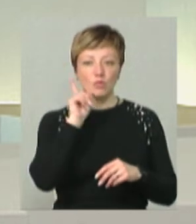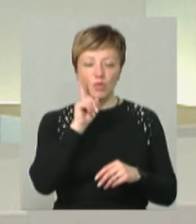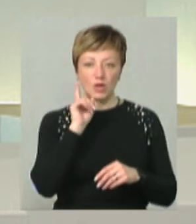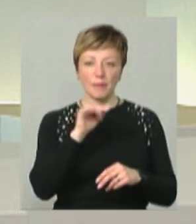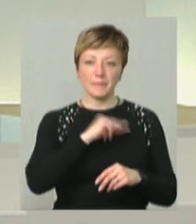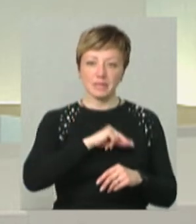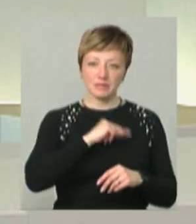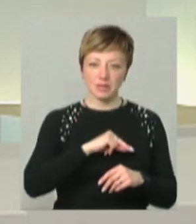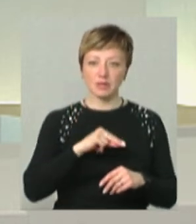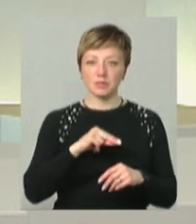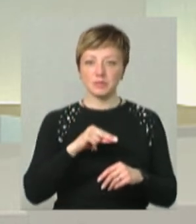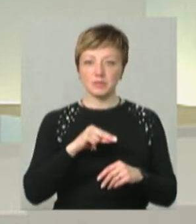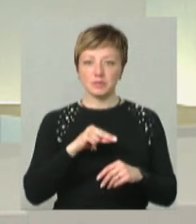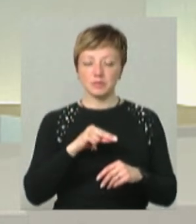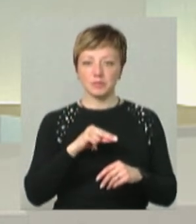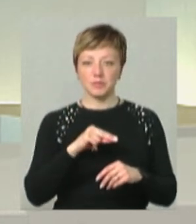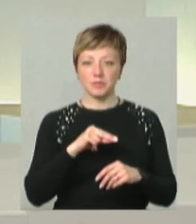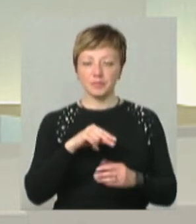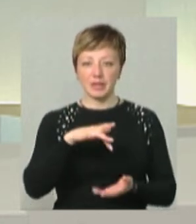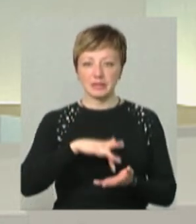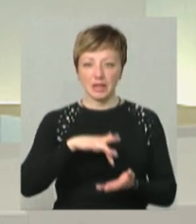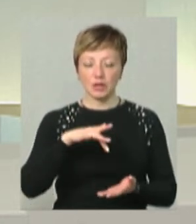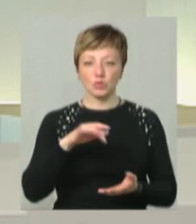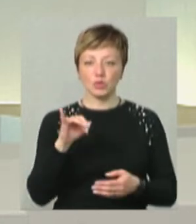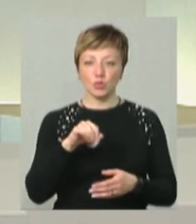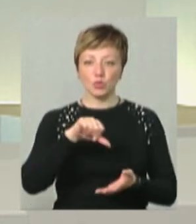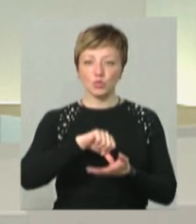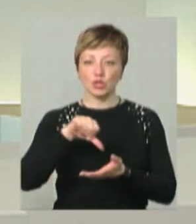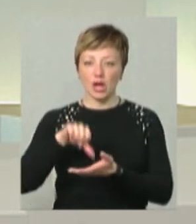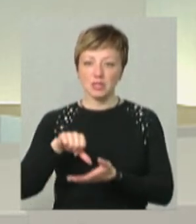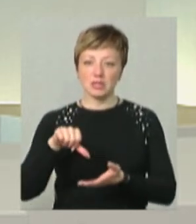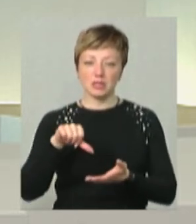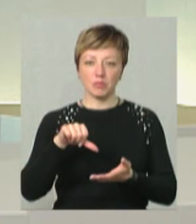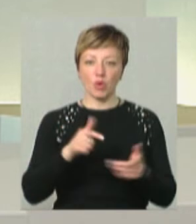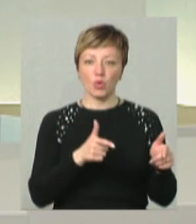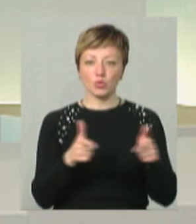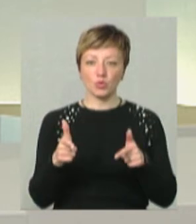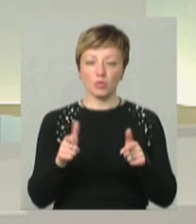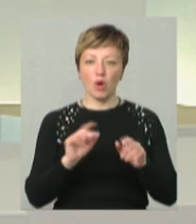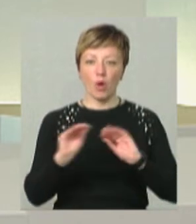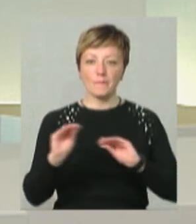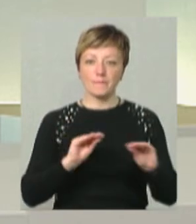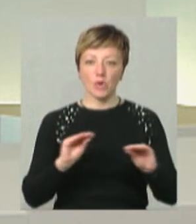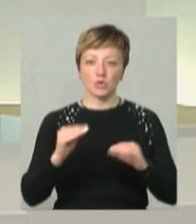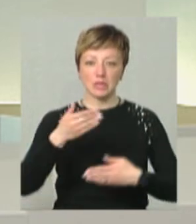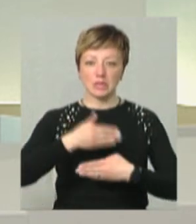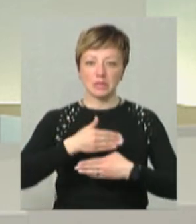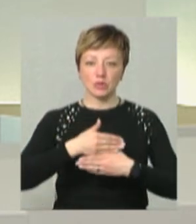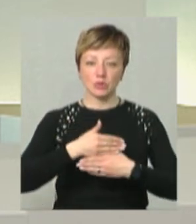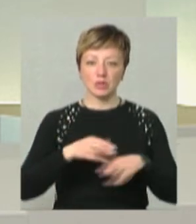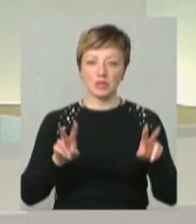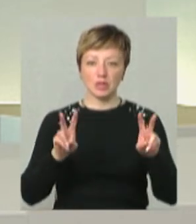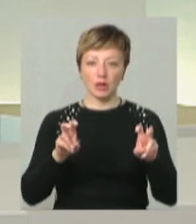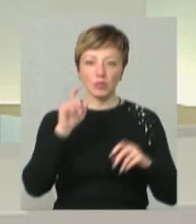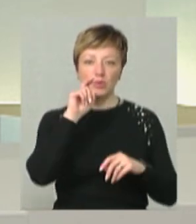співробітниками творчими центру, із учасниками готуємо композицію на